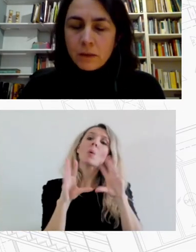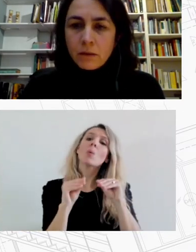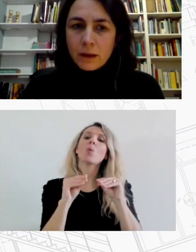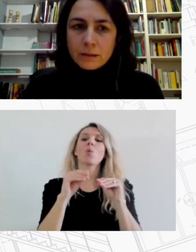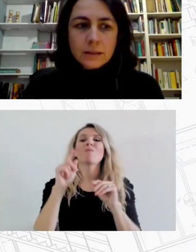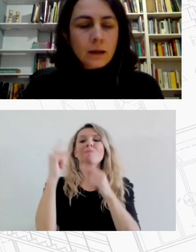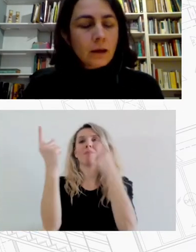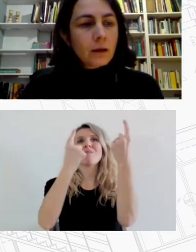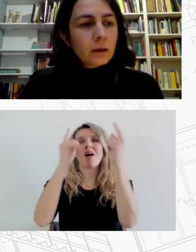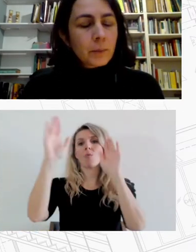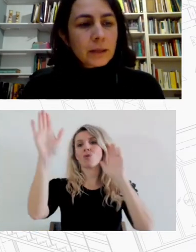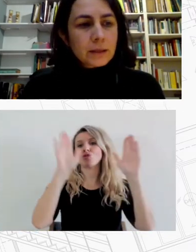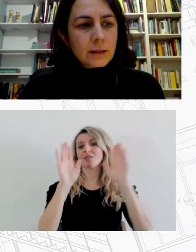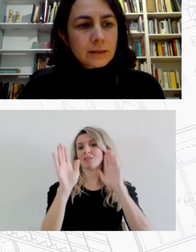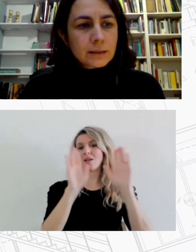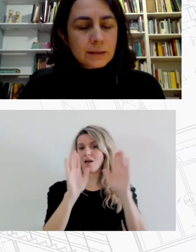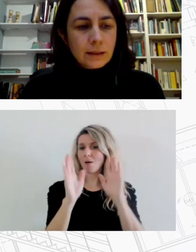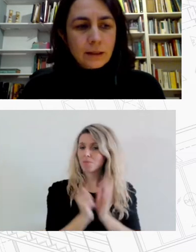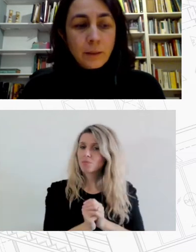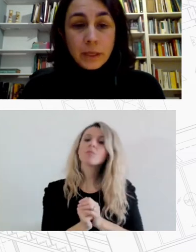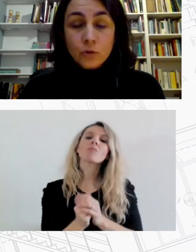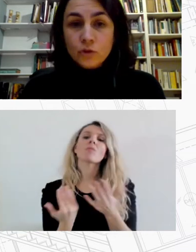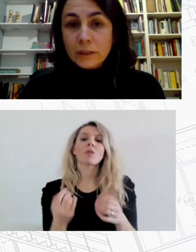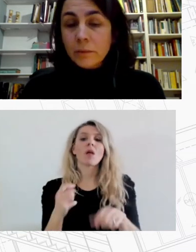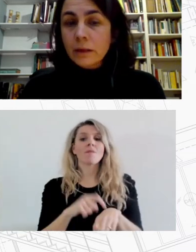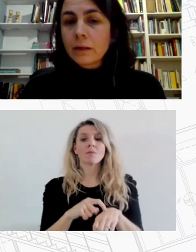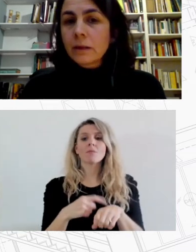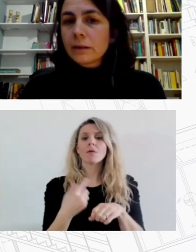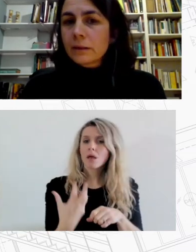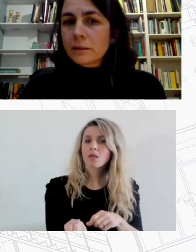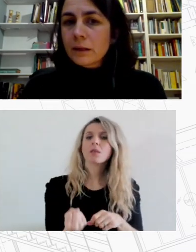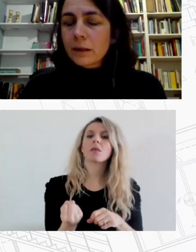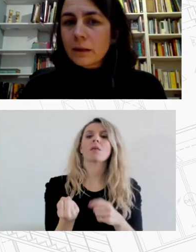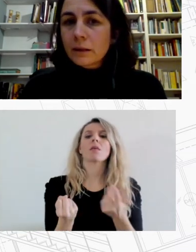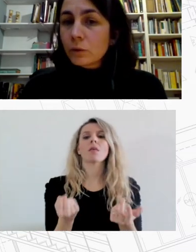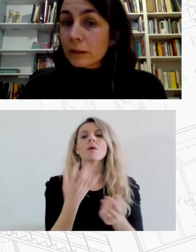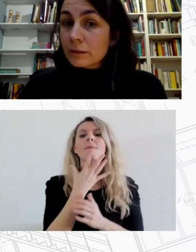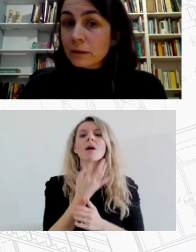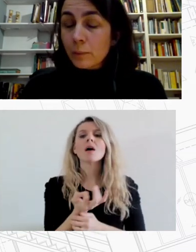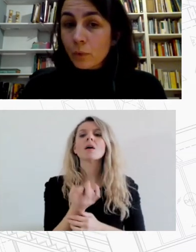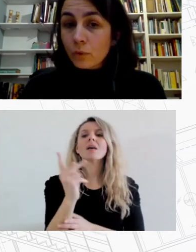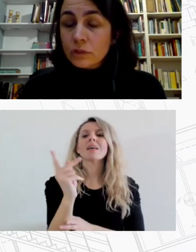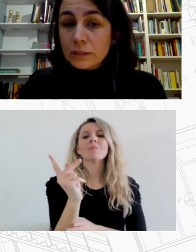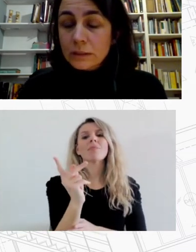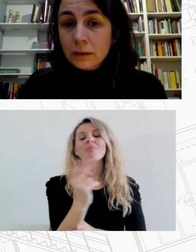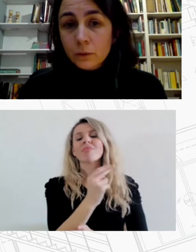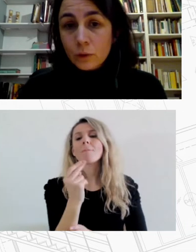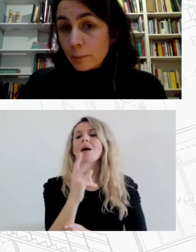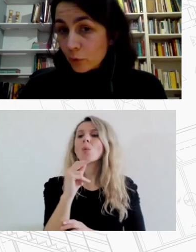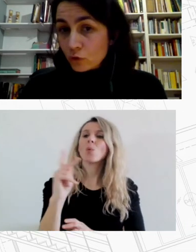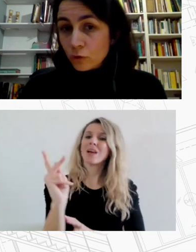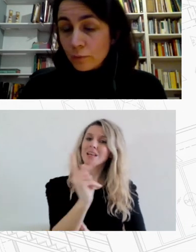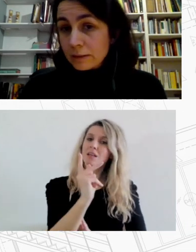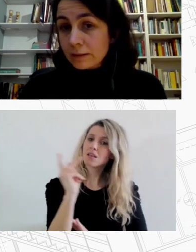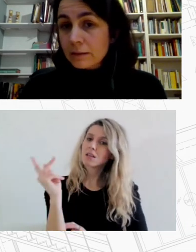αυτή τη στιγμή μια διαδικασία και επεξεργασίες να μπει το ζήτημα της κοινωνικής ανταπόδοσης και των